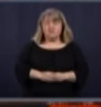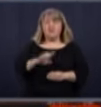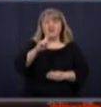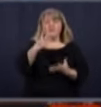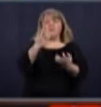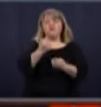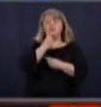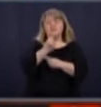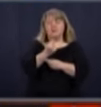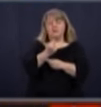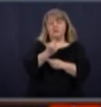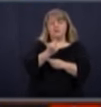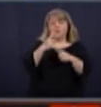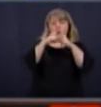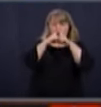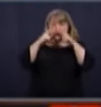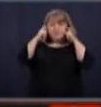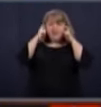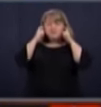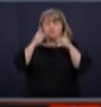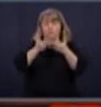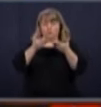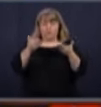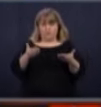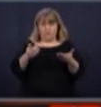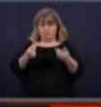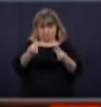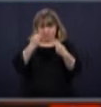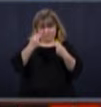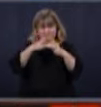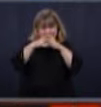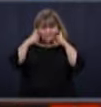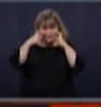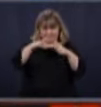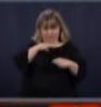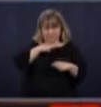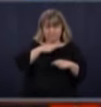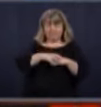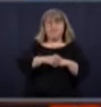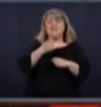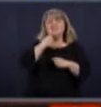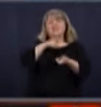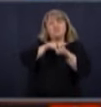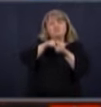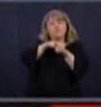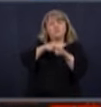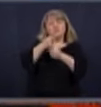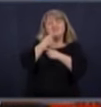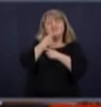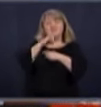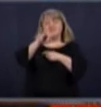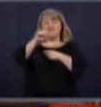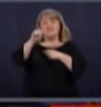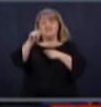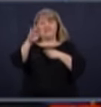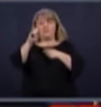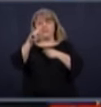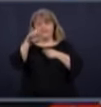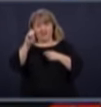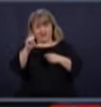que le masque que je porte aujourd'hui a été fabriqué par Isabelle Sonnet